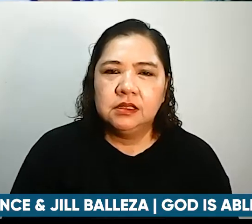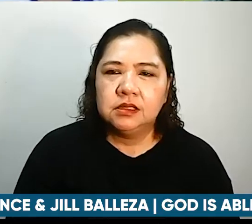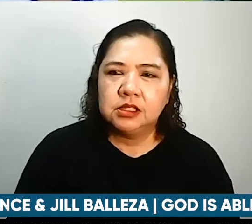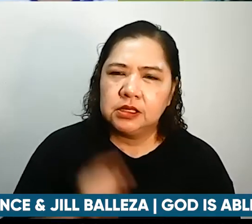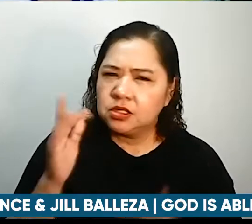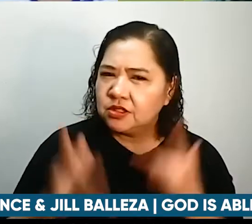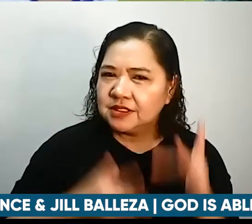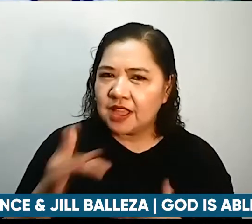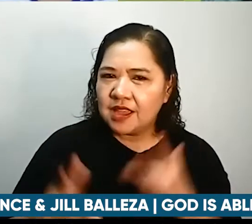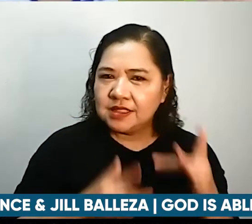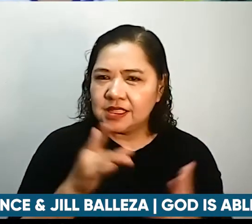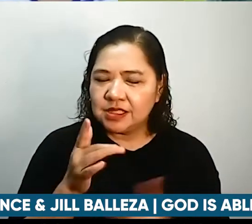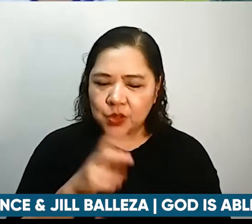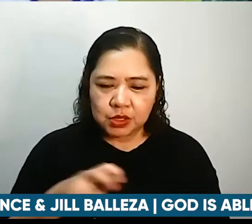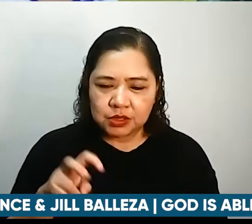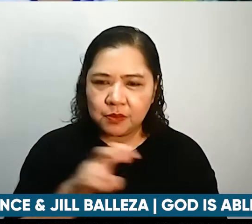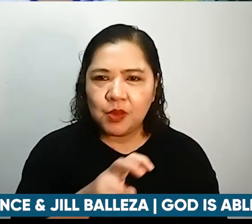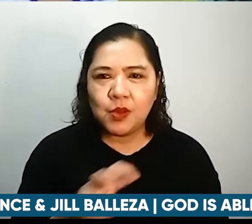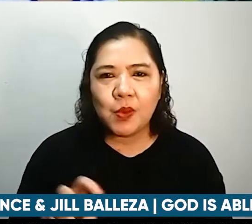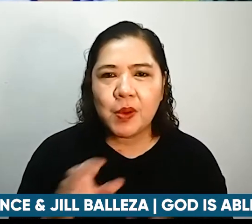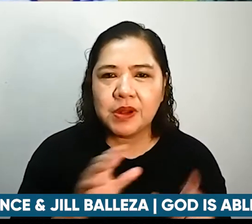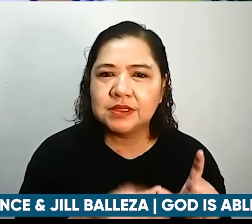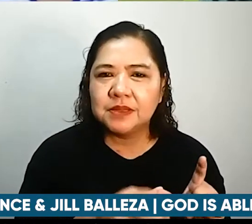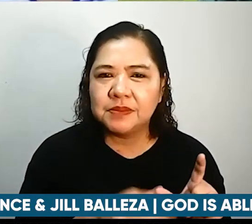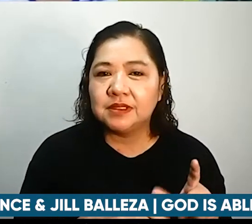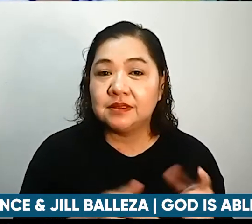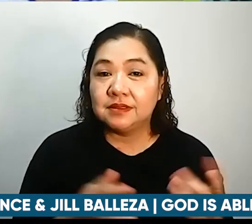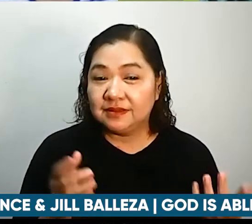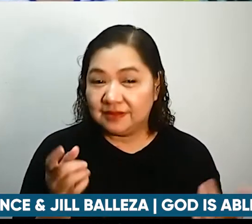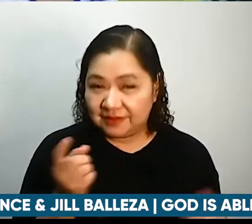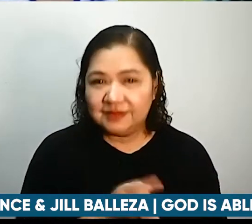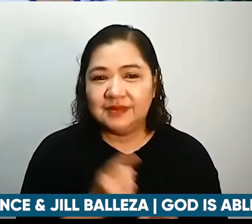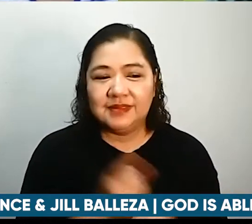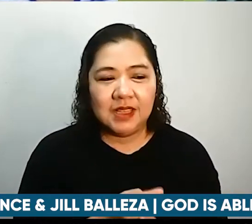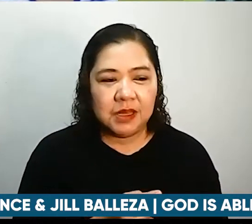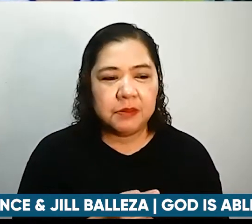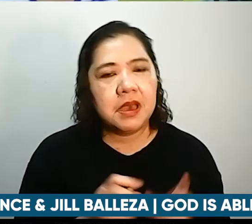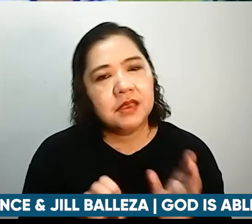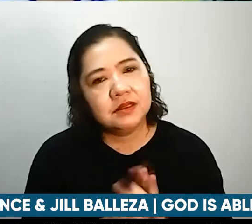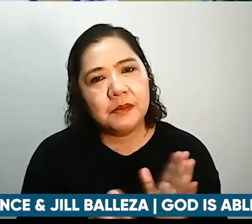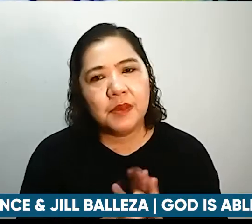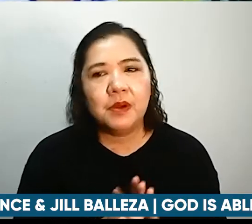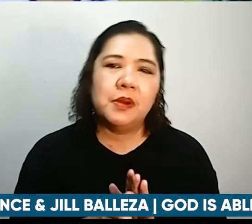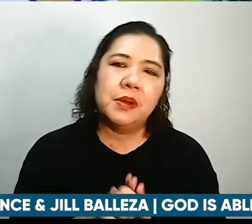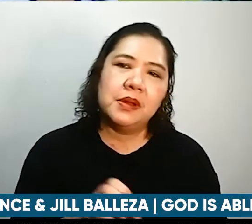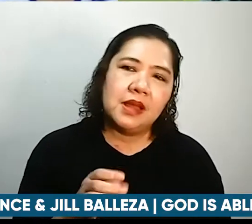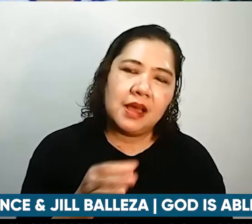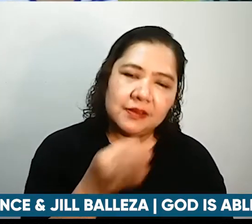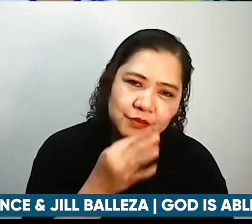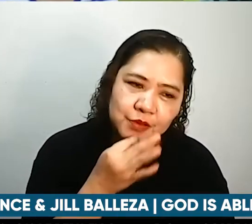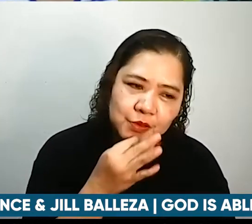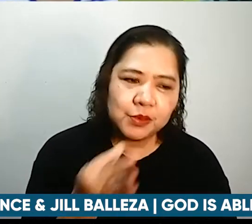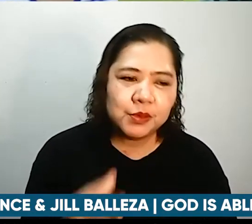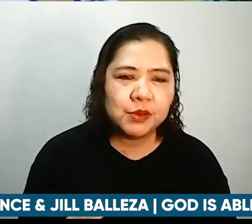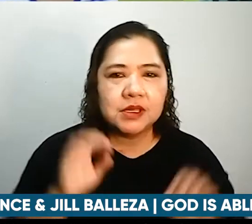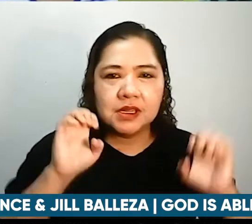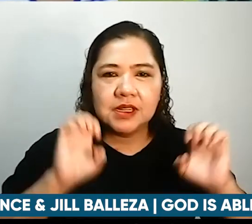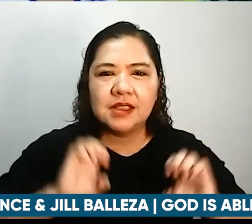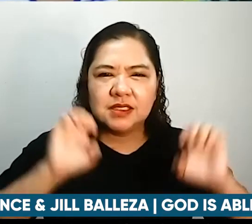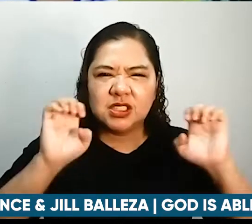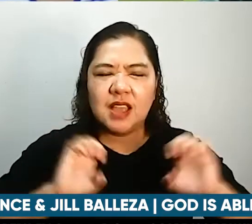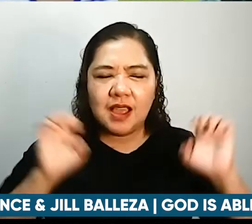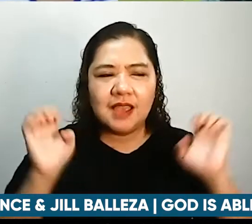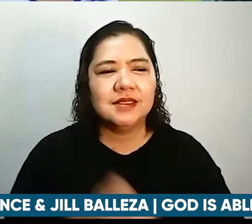inyong disability journey itong parang exploring new wisdom diet exercise pag-adjust adjust parang nakikita ko mayroong